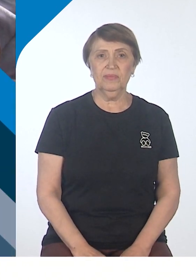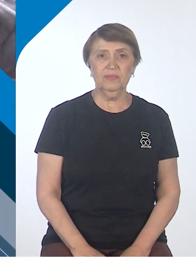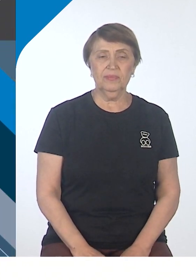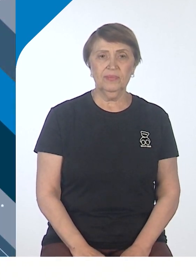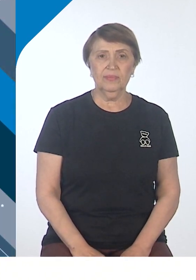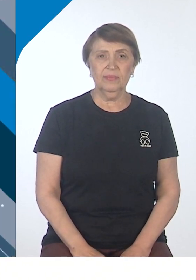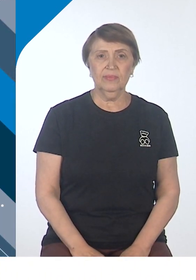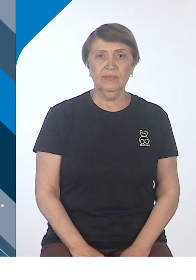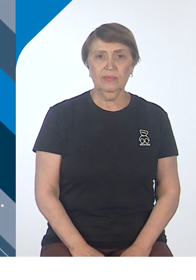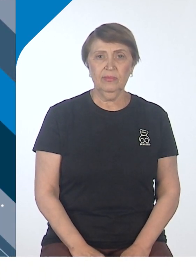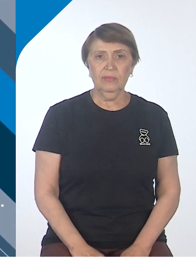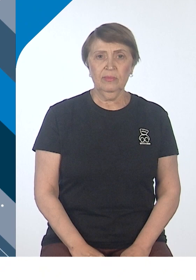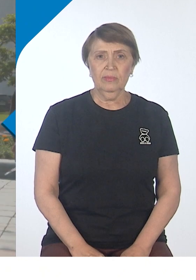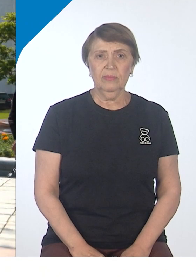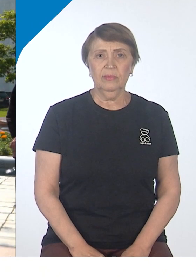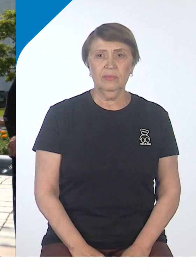Хабаровск.